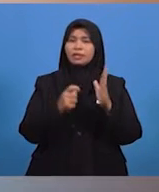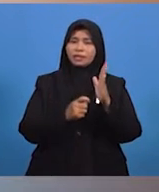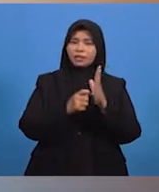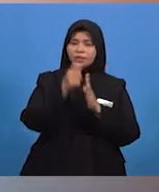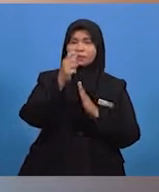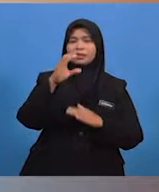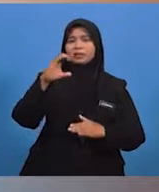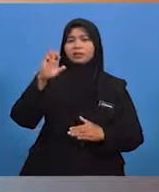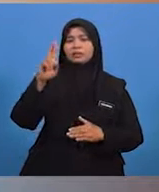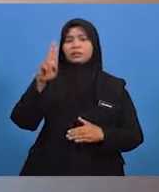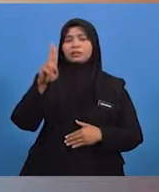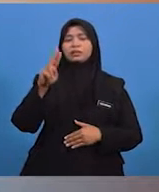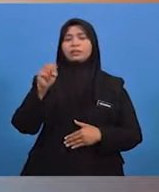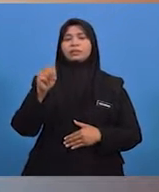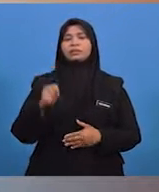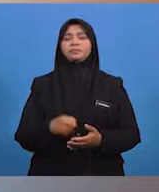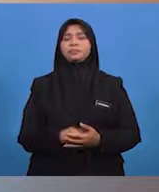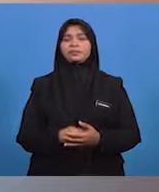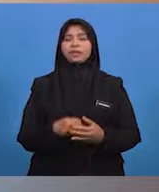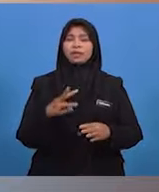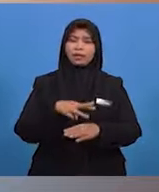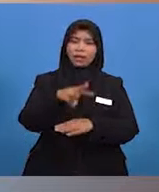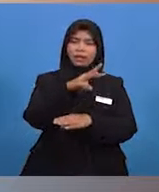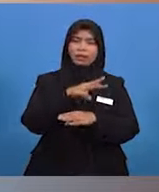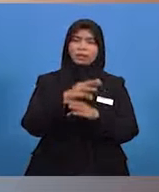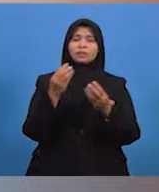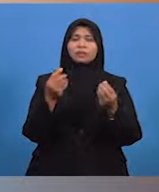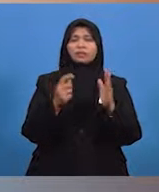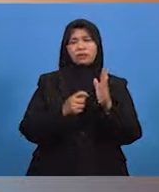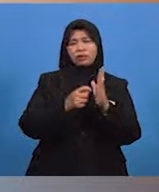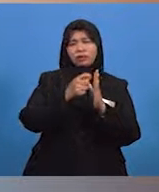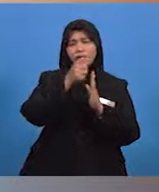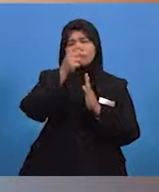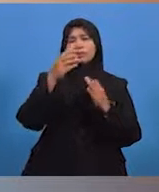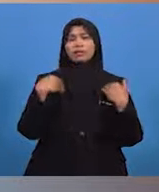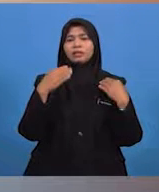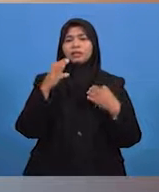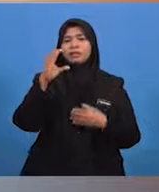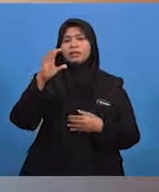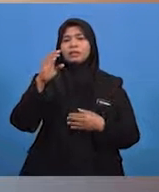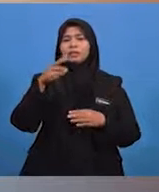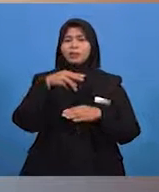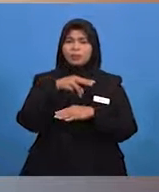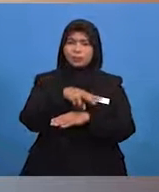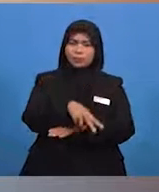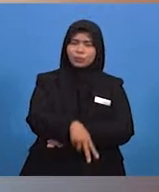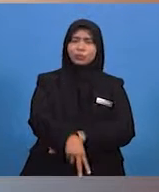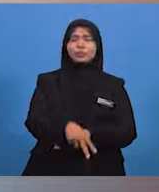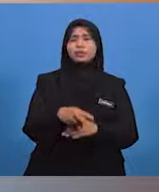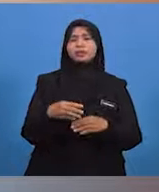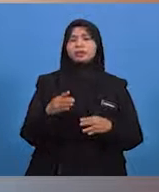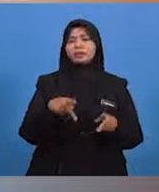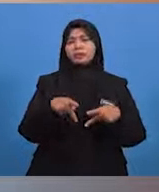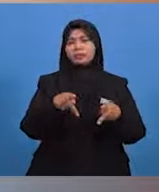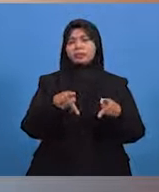Kawasan tanah tinggi yang mempunyai cerun-cerun yang curam lebih cenderung mengalami proses